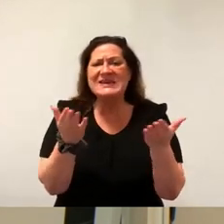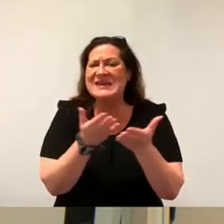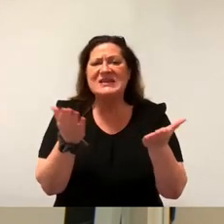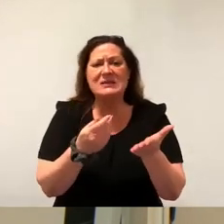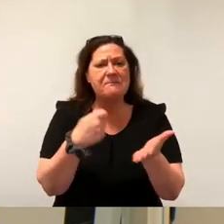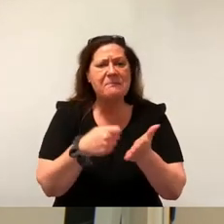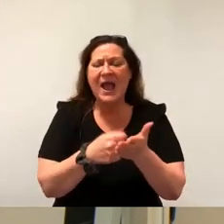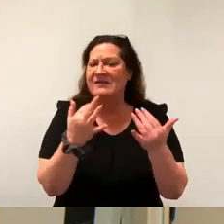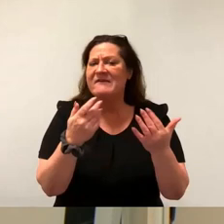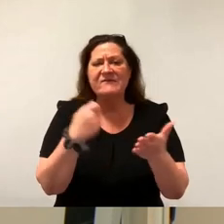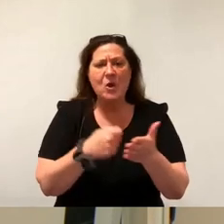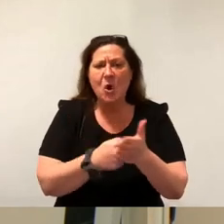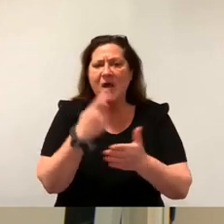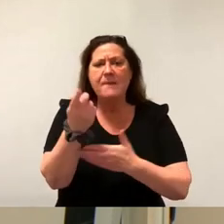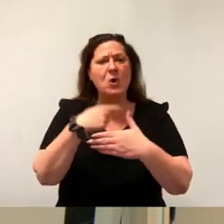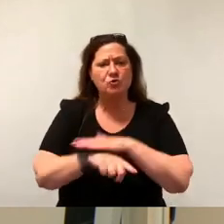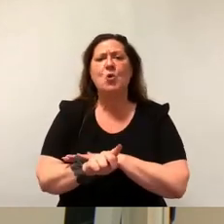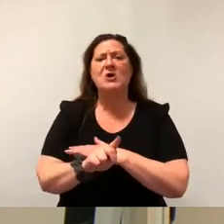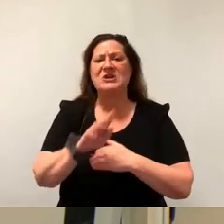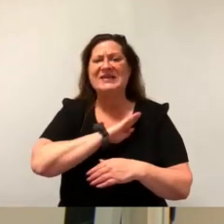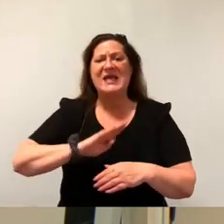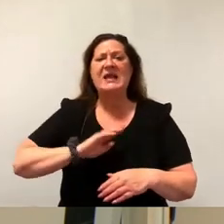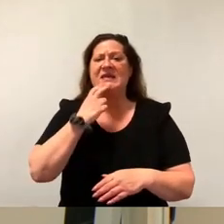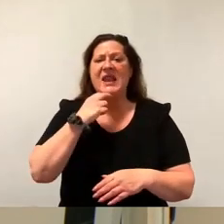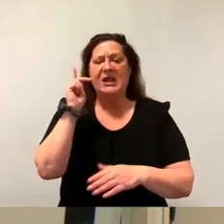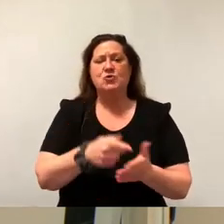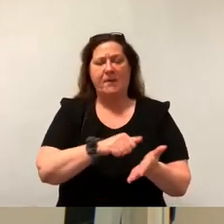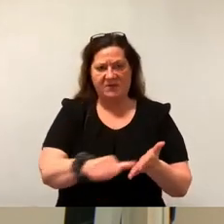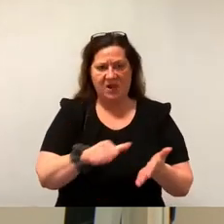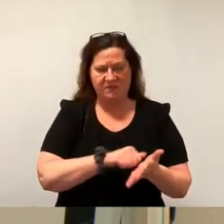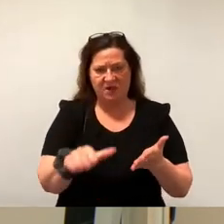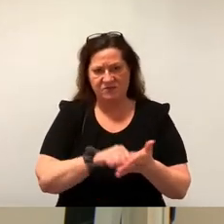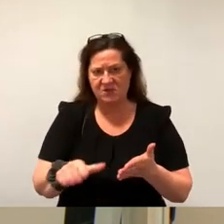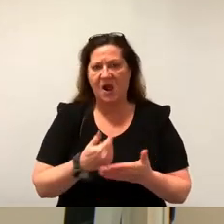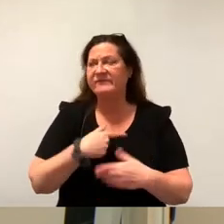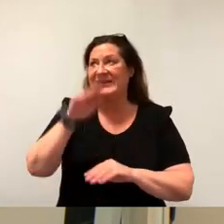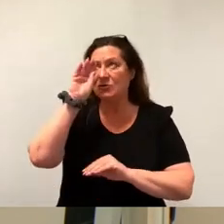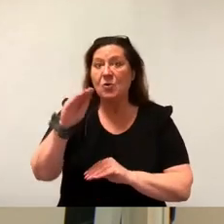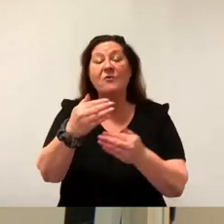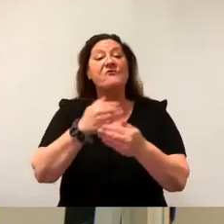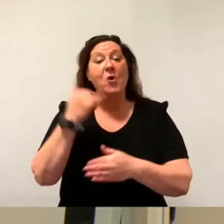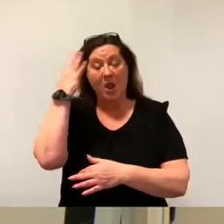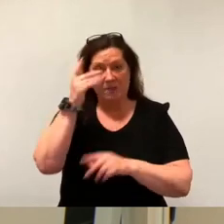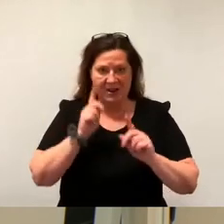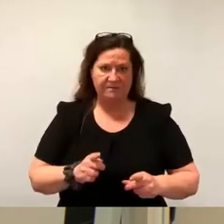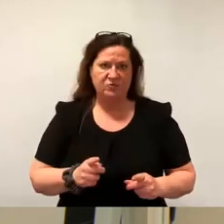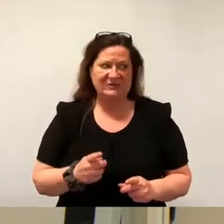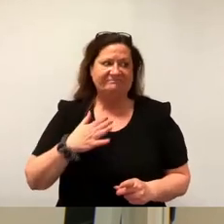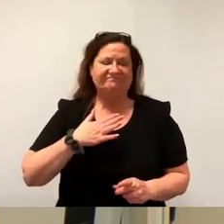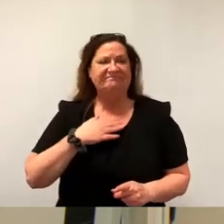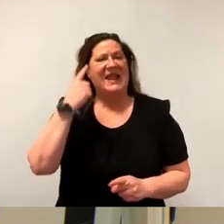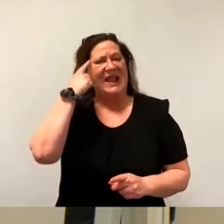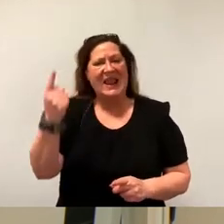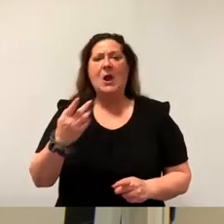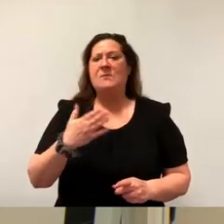die Sachsenenergie gestemmt werden sollen. Auch das muss alles in der Zukunft bedacht werden. Ich glaube, liebe Kolleginnen und